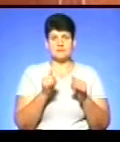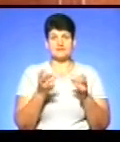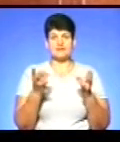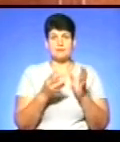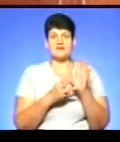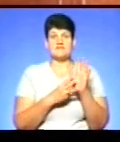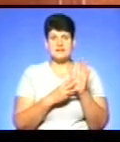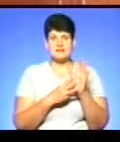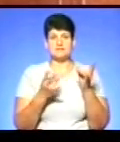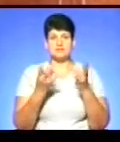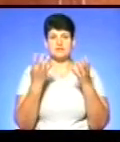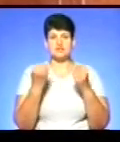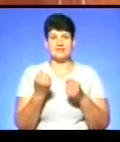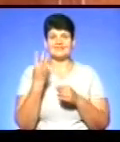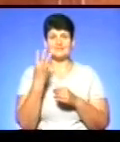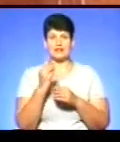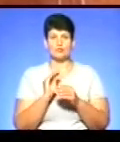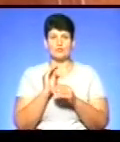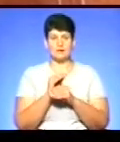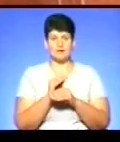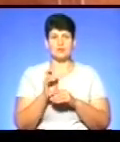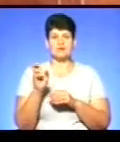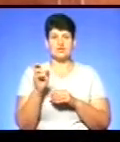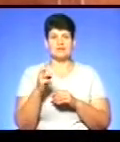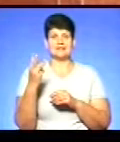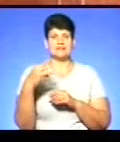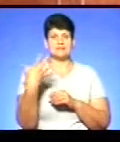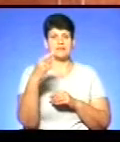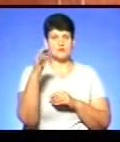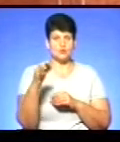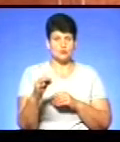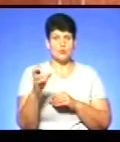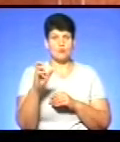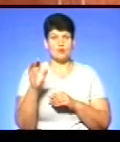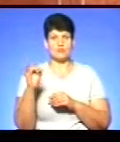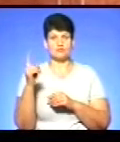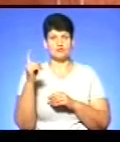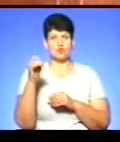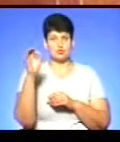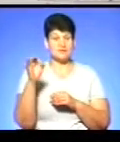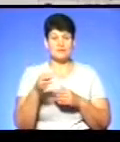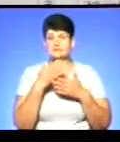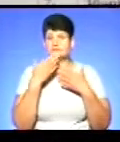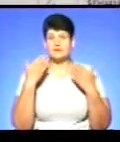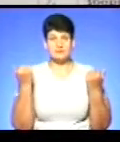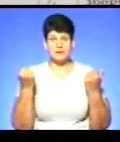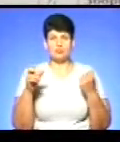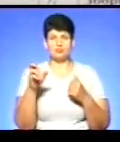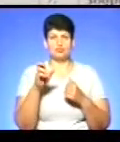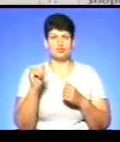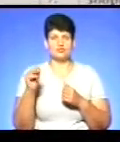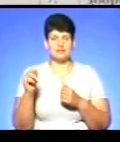8, ще 3 додаткових. Бережанина – 35%, Борщів – 100% відсутність, Бучич –